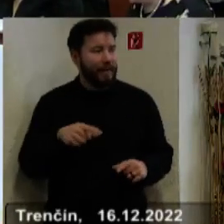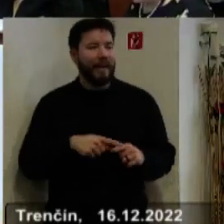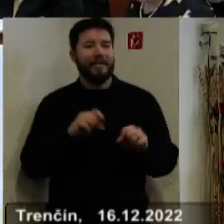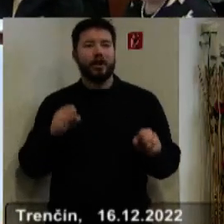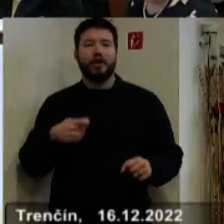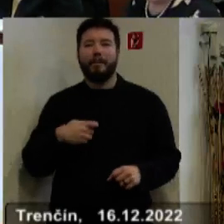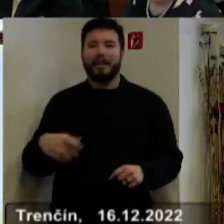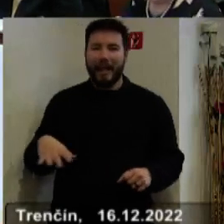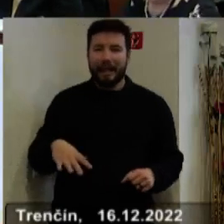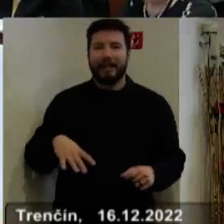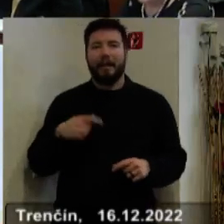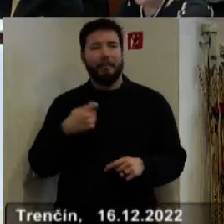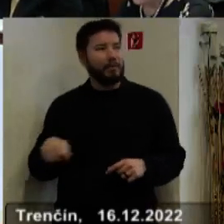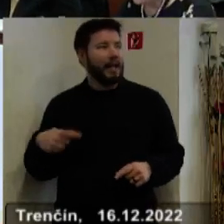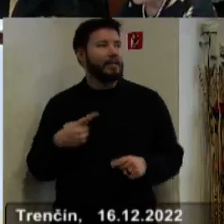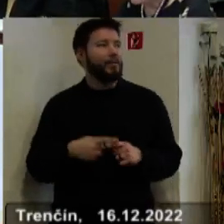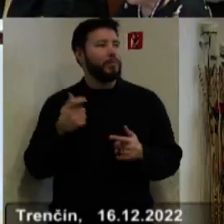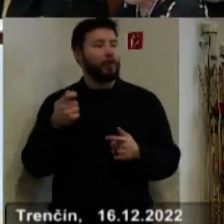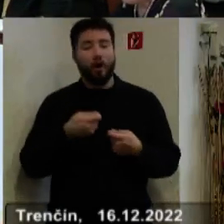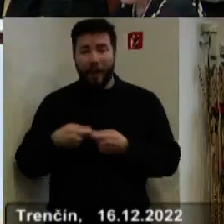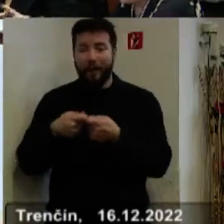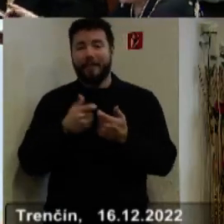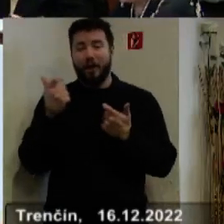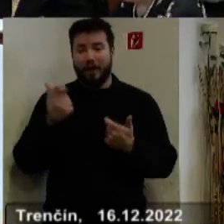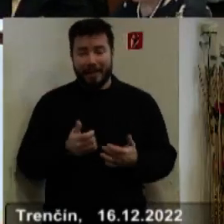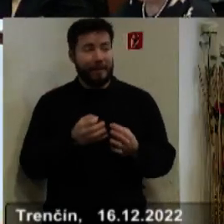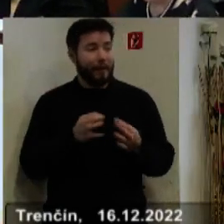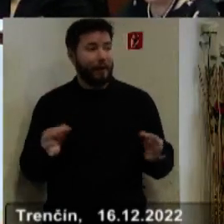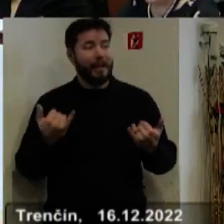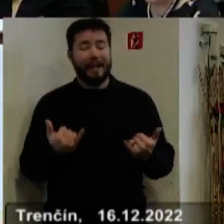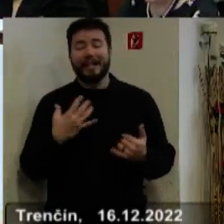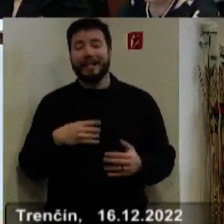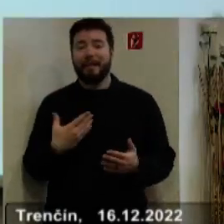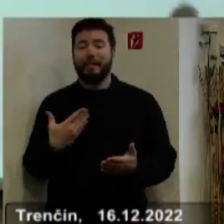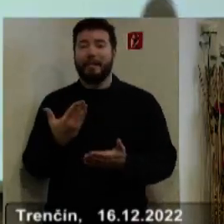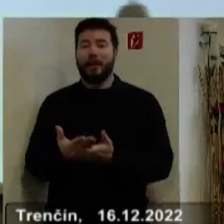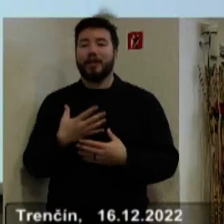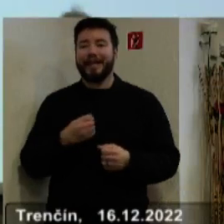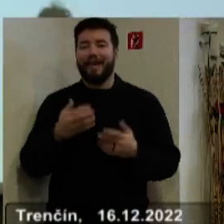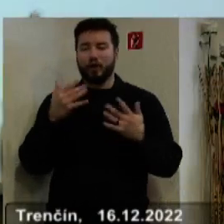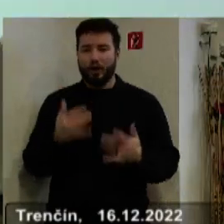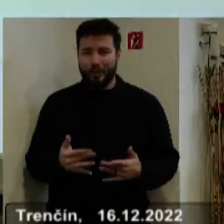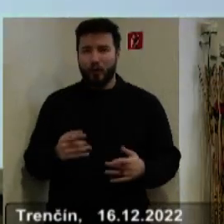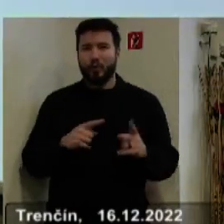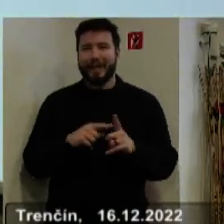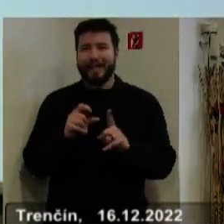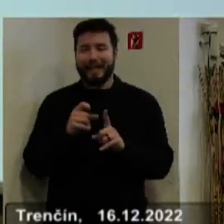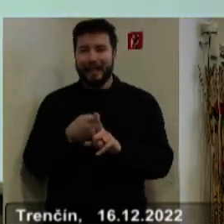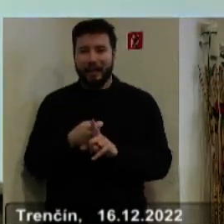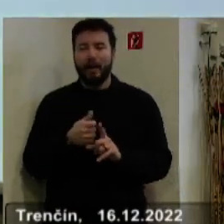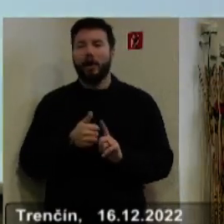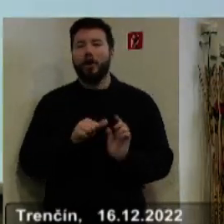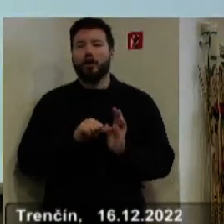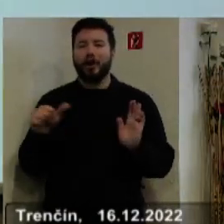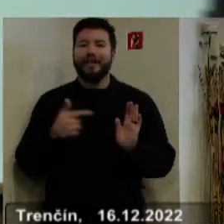vážené poslankyne, poslanci, kolegovia, hostia, dovolte mi, aby som vám predložila návrh rozpočtu Trenčianského samozprávneho kraja na